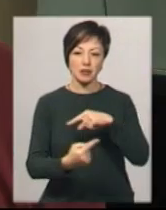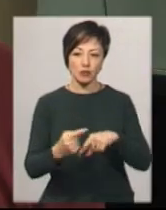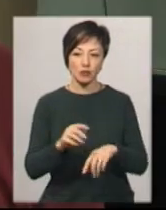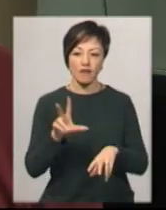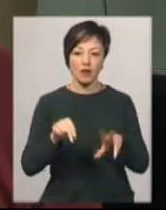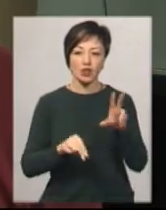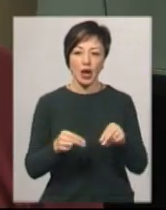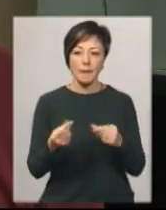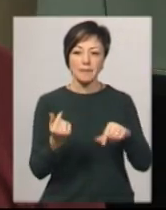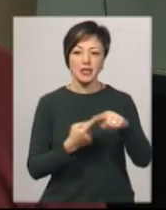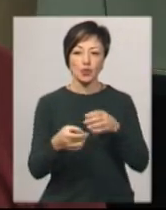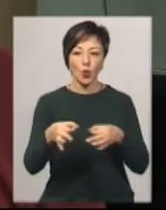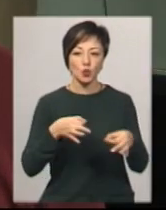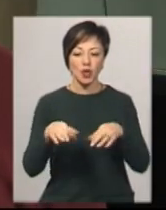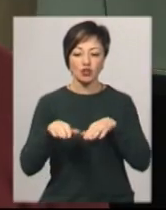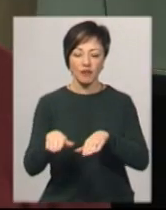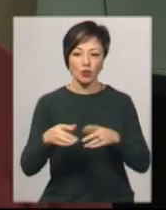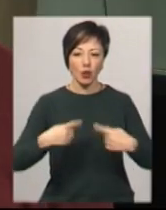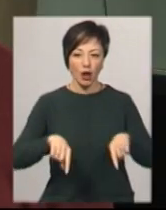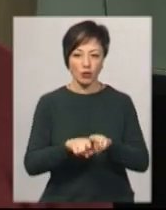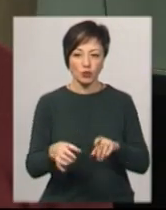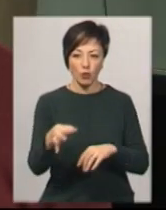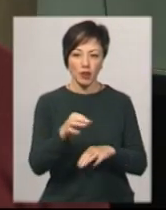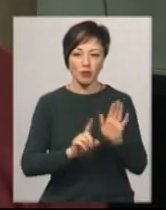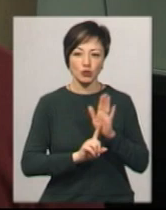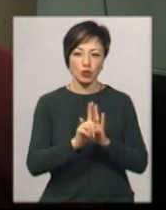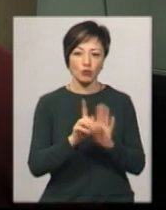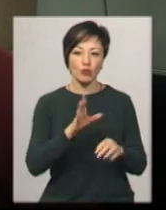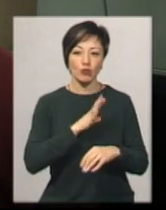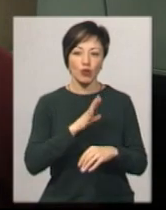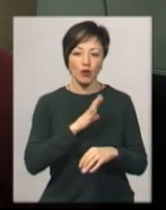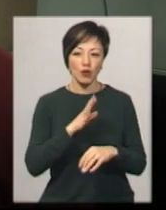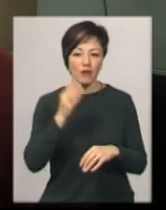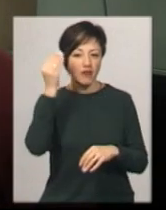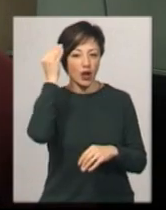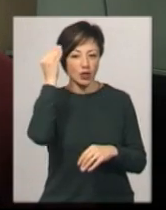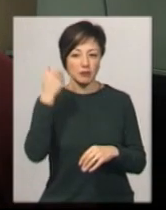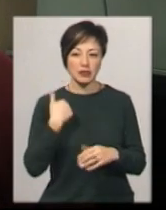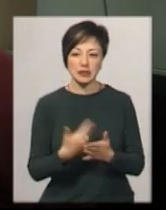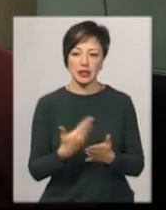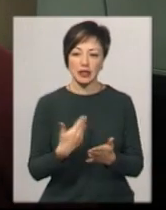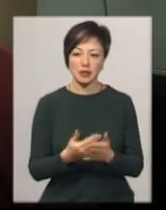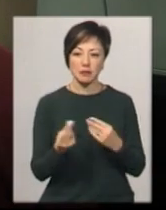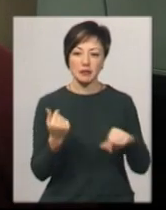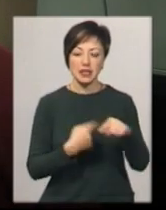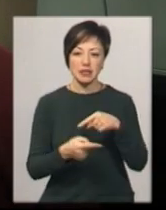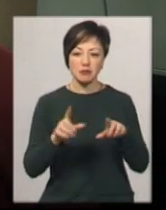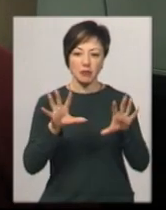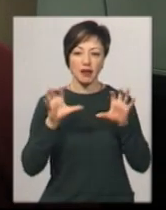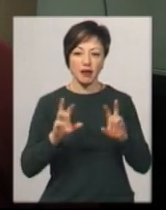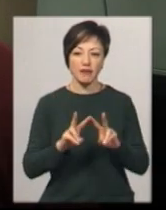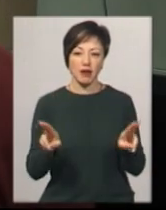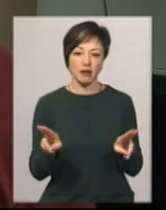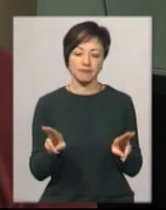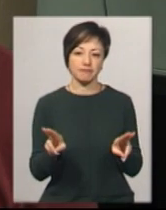галузі області Дмитро Василенко. На початку було враження, мені здається, в бізнес сприйняти це як